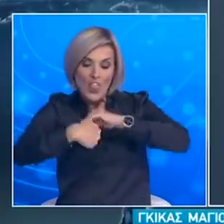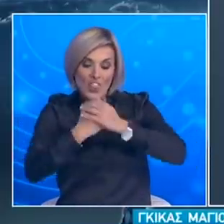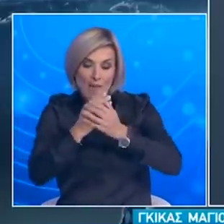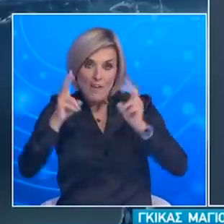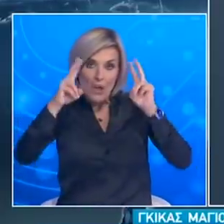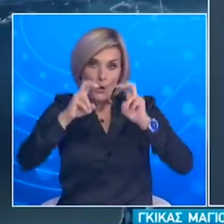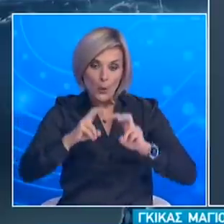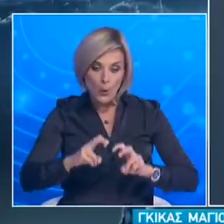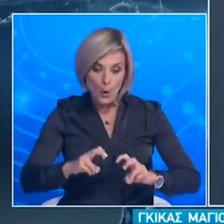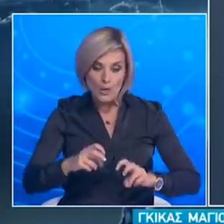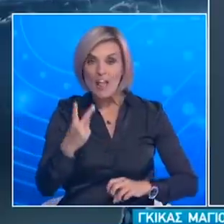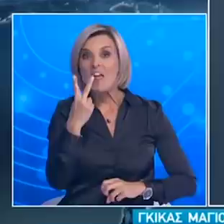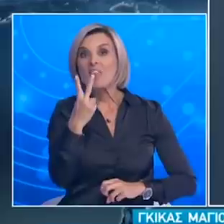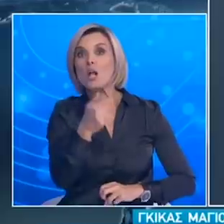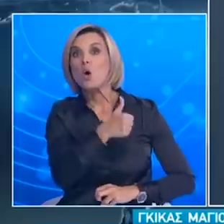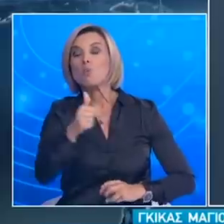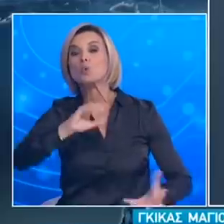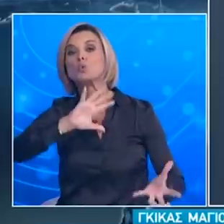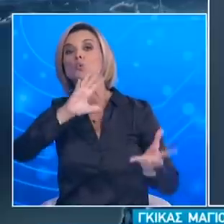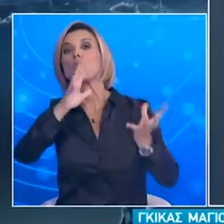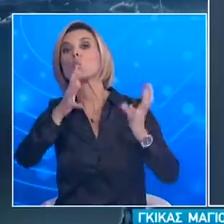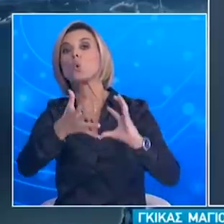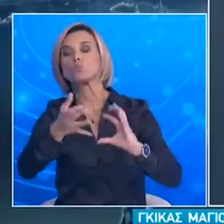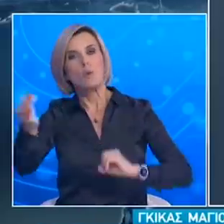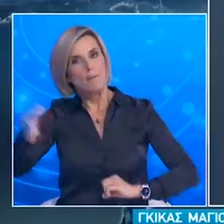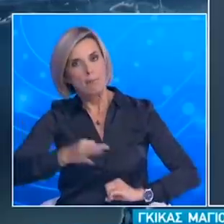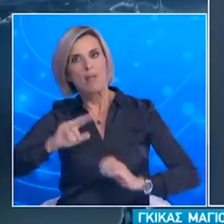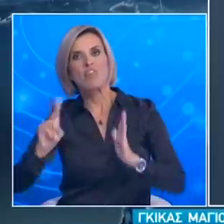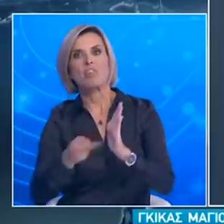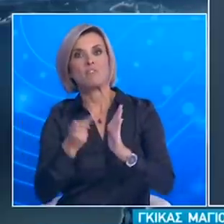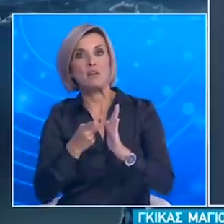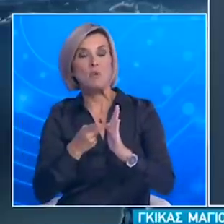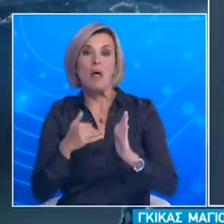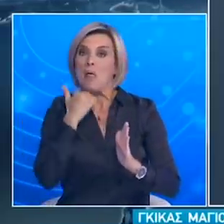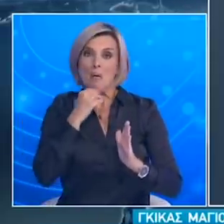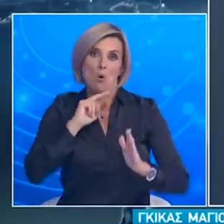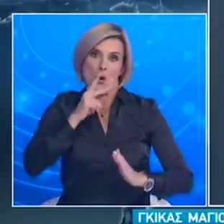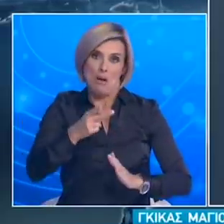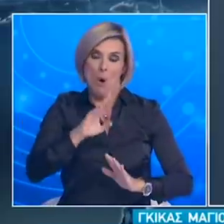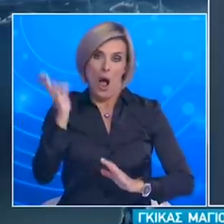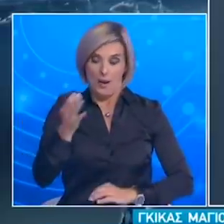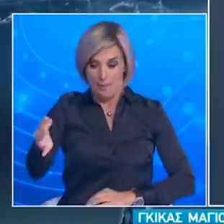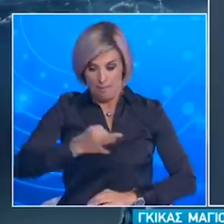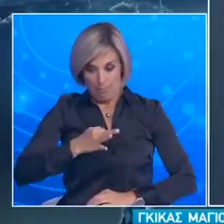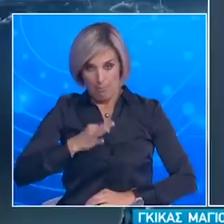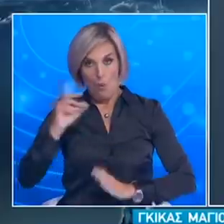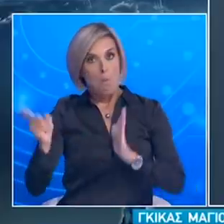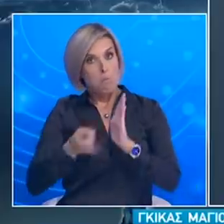απαντήσω Εάν κάποιος που έχει περάσει έχει πιθανότητα να επαναμολυθεί Η λογική είναι ότι θα επαναμολυθεί